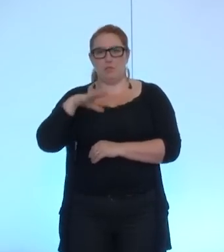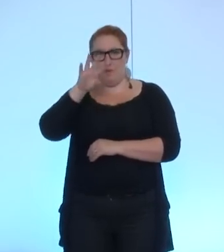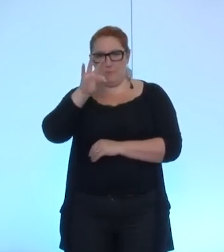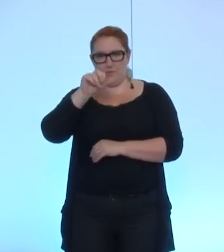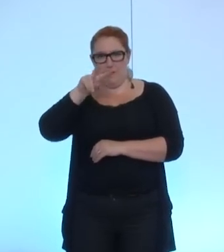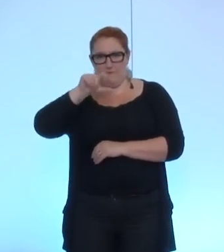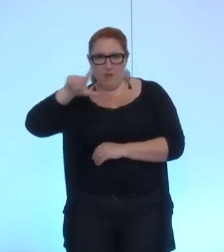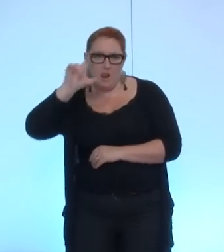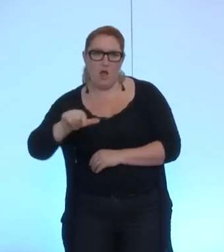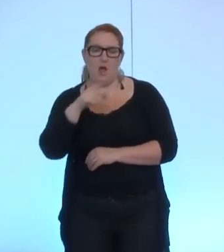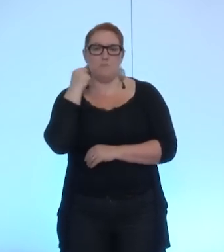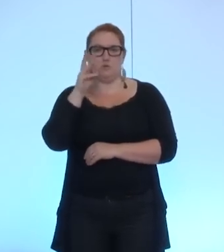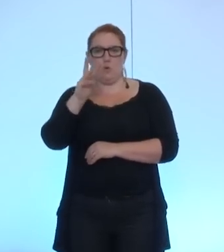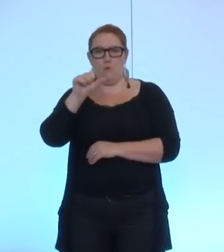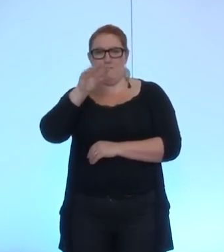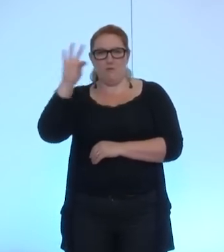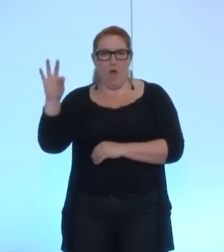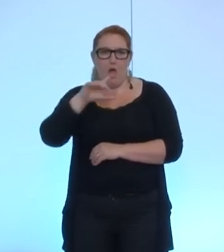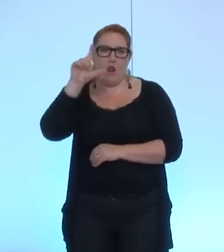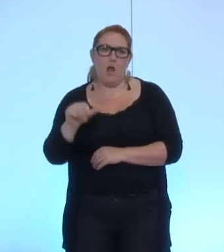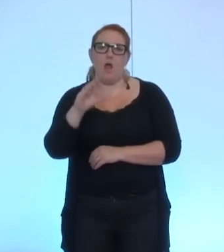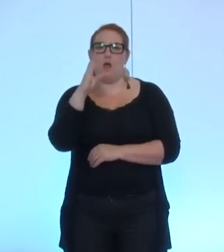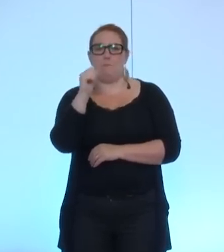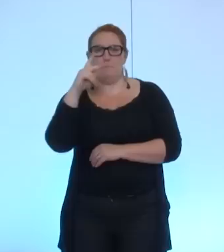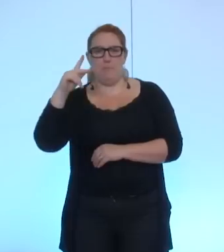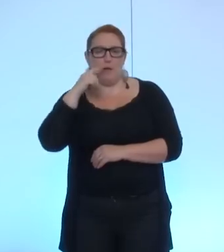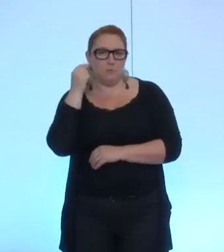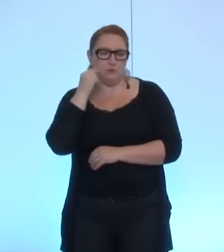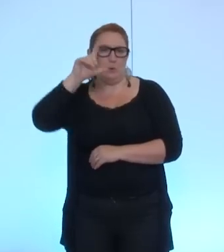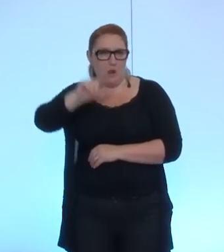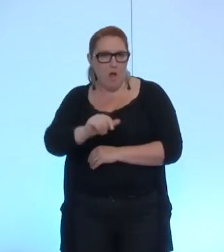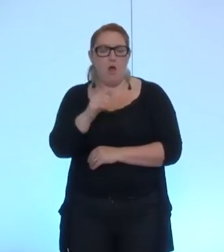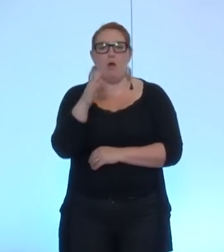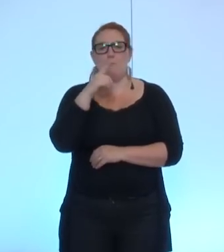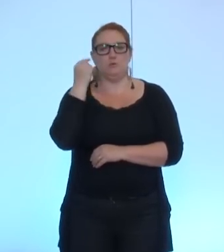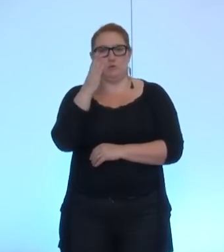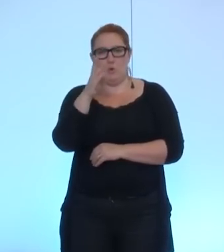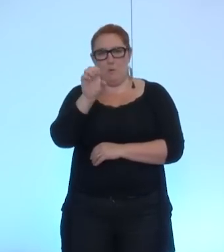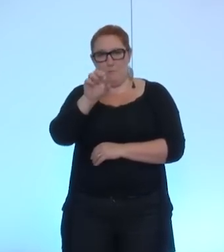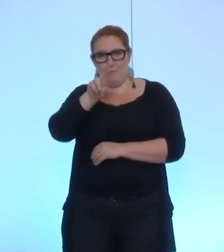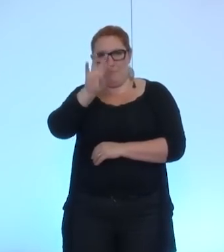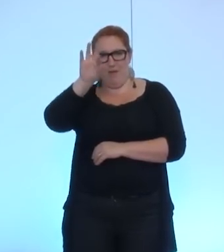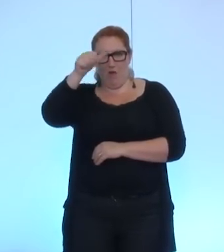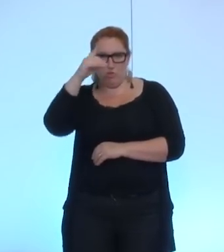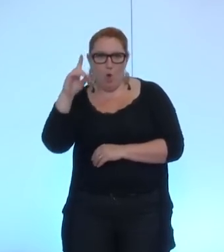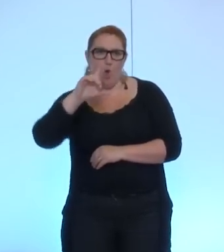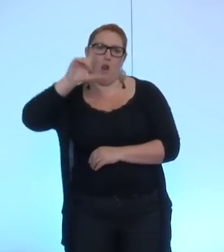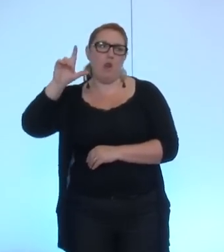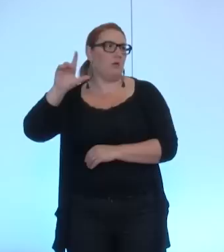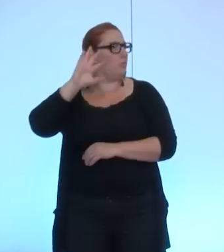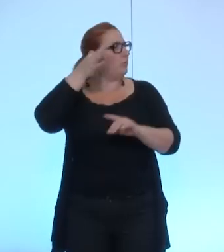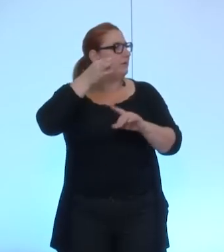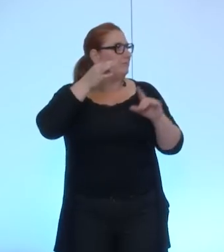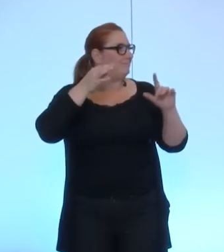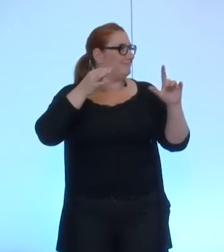est là, Jacques Viard est là, Antoine Bach est là aussi, Olivier Bertrand, est là,